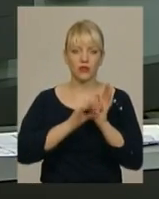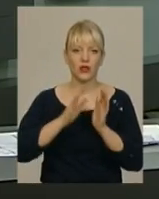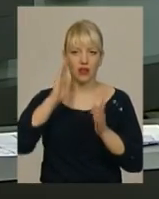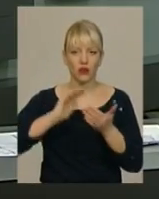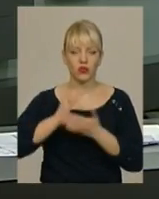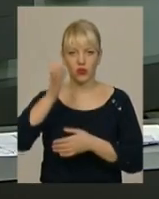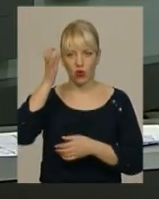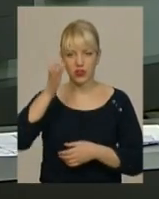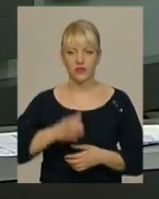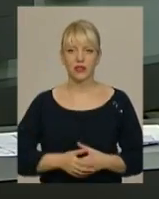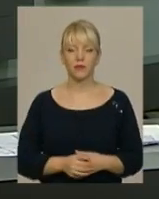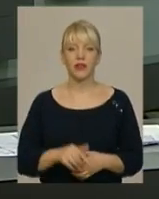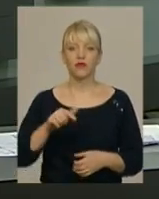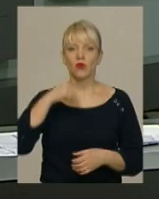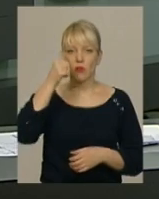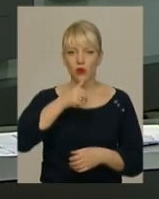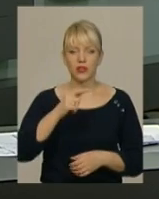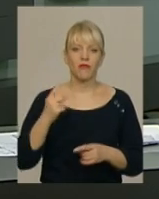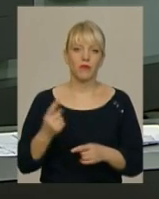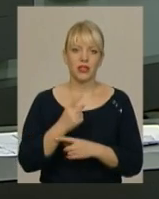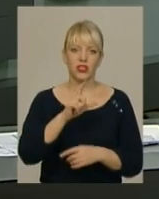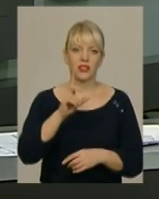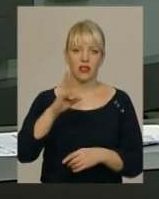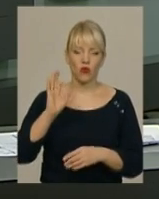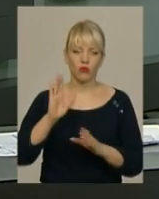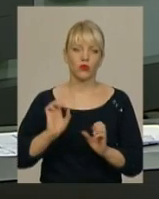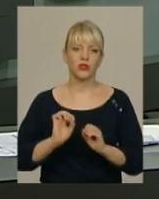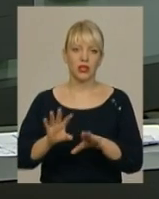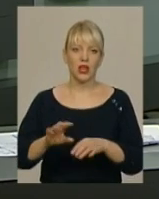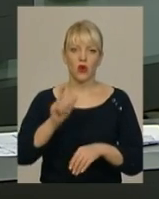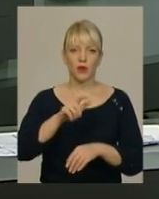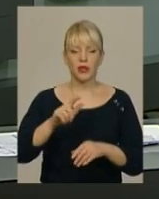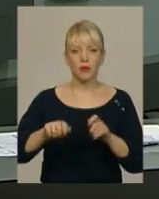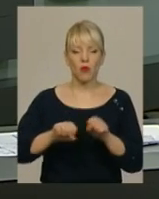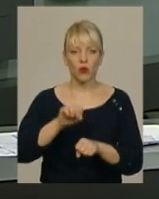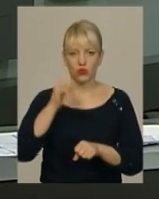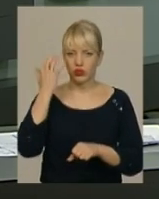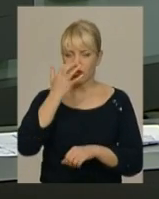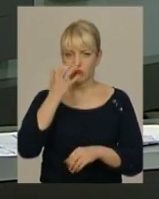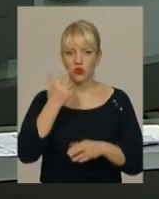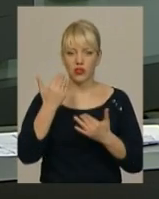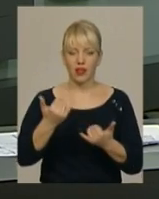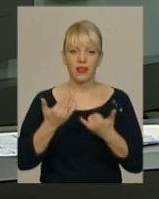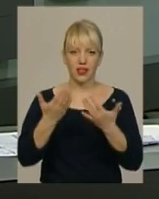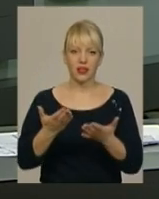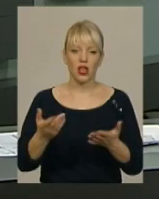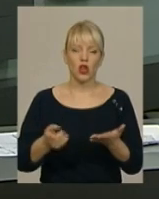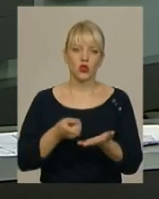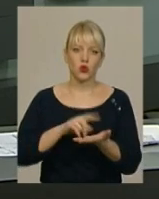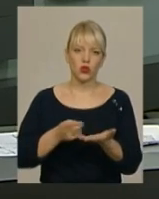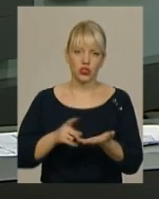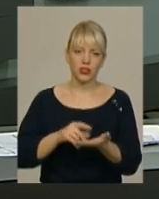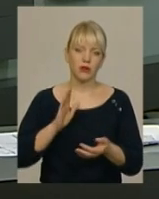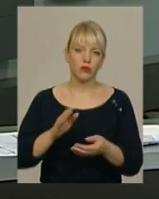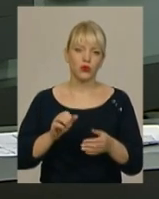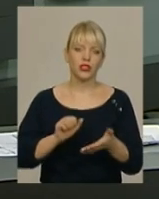Цього року вперше зовнішнє незалежне оцінювання складатимуть особи з порушенням зору. Для них зошити з тестами друкуватимуть шрифтом Брайля.